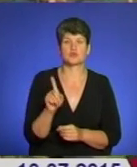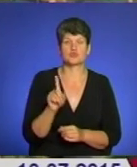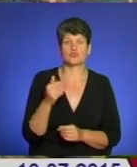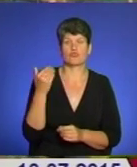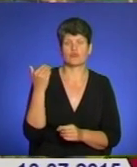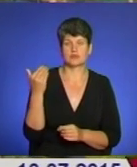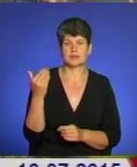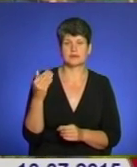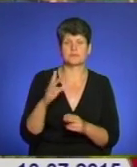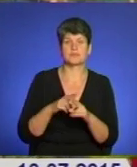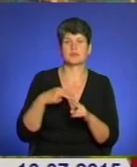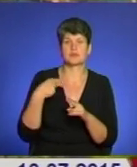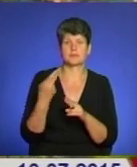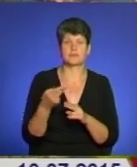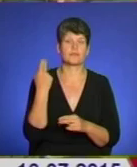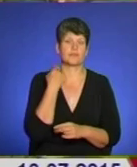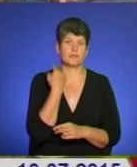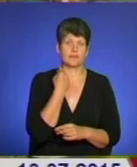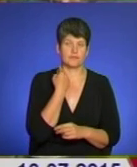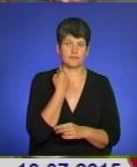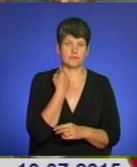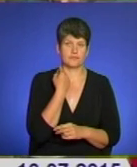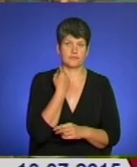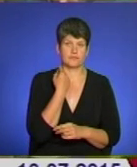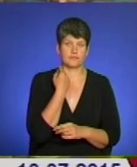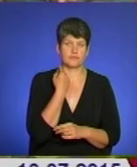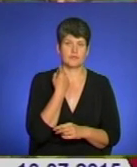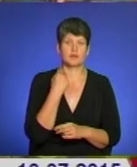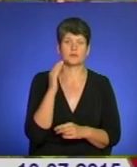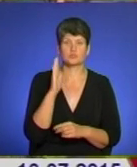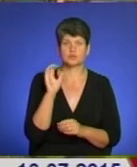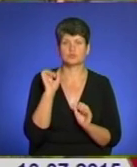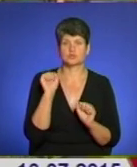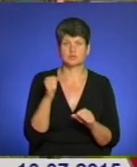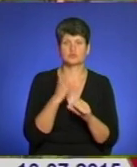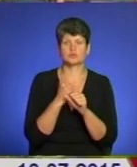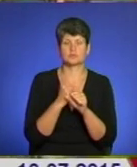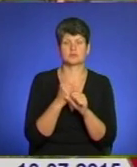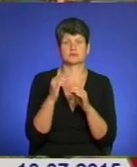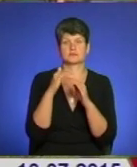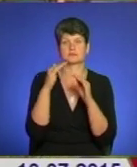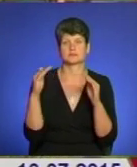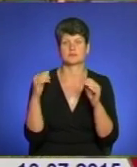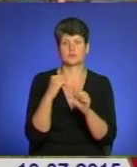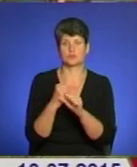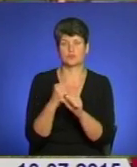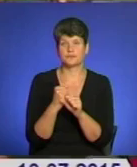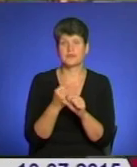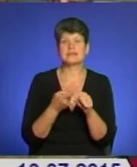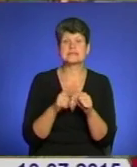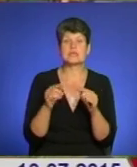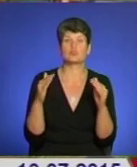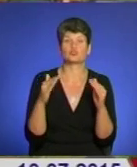вони погасять заборгованість. І, звичайно, буде можливість зробити ці роботи. Цей